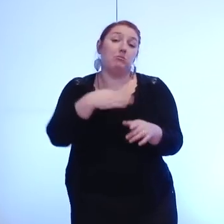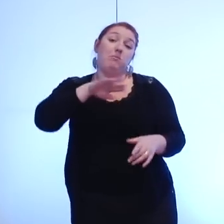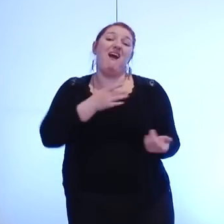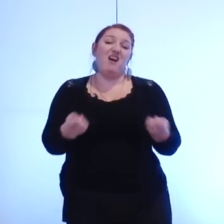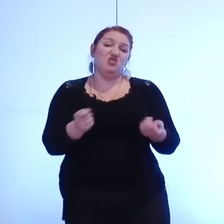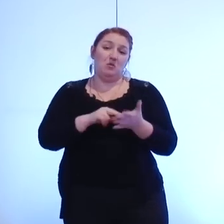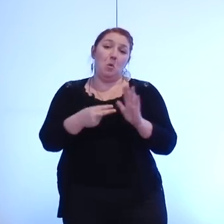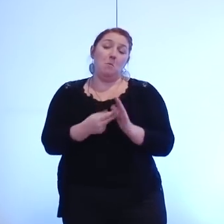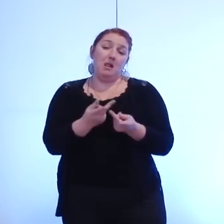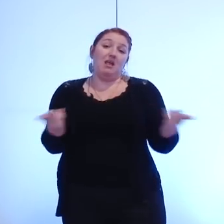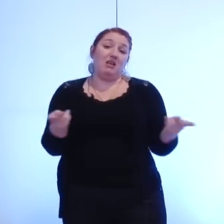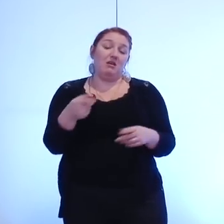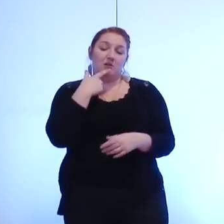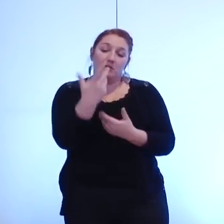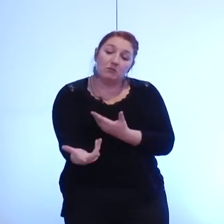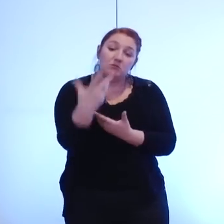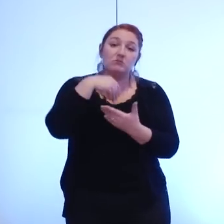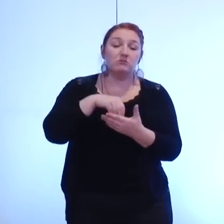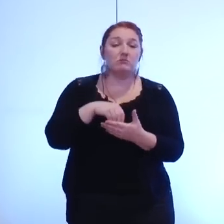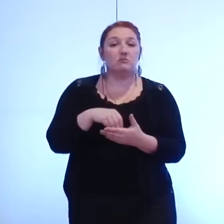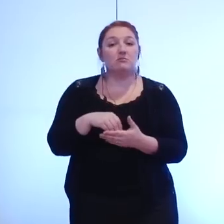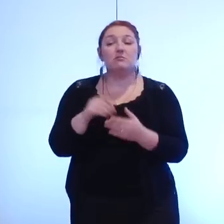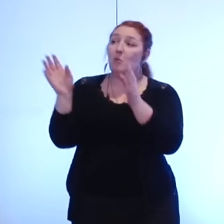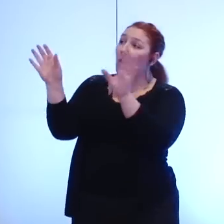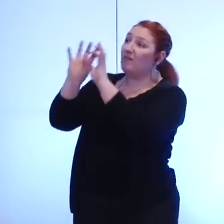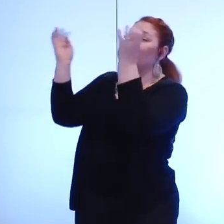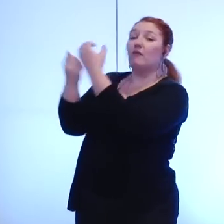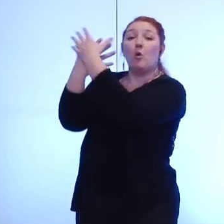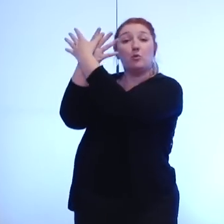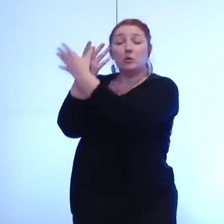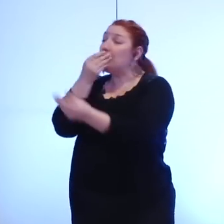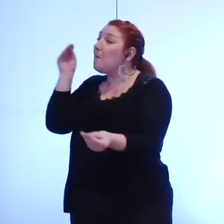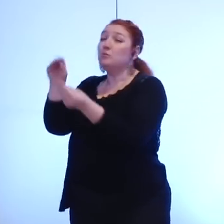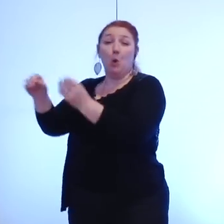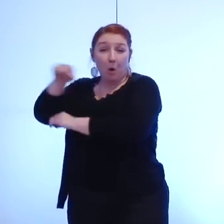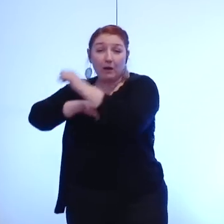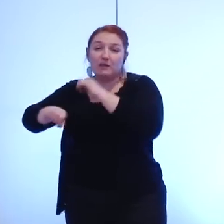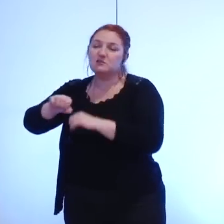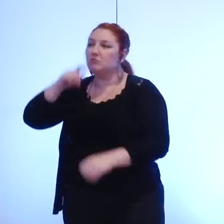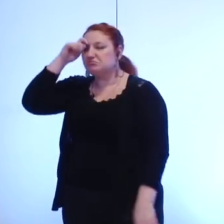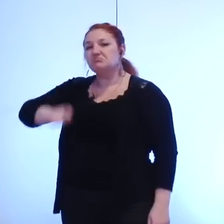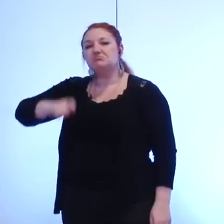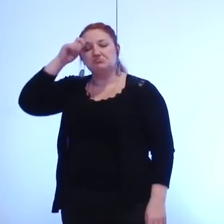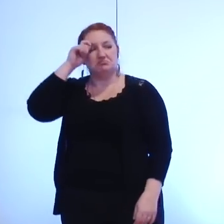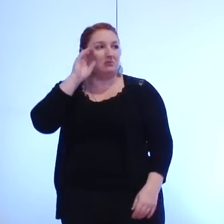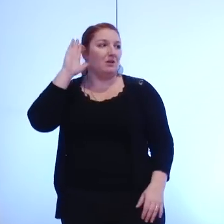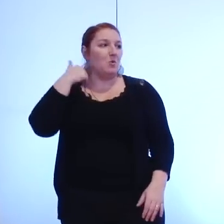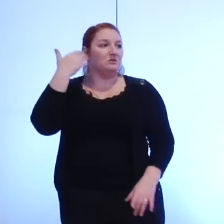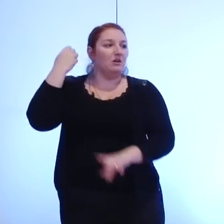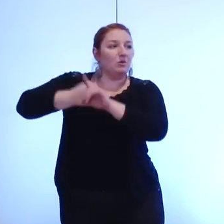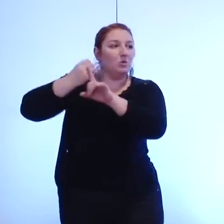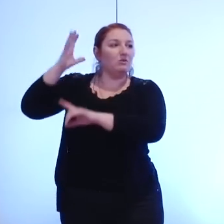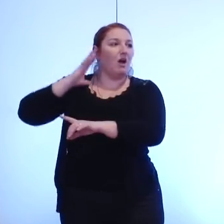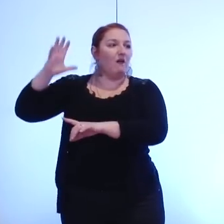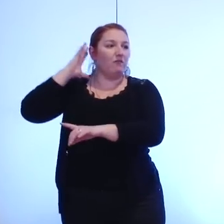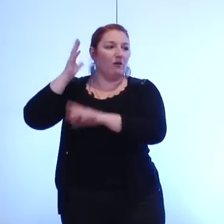aient été très tôt mis à l'ordre du jour de la majorité communautaire ainsi seront préservés les acquis des luttes passées qui serviront les projets actuelles